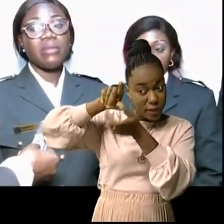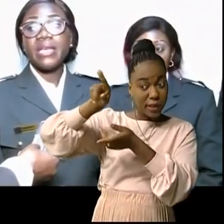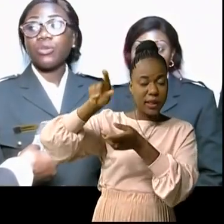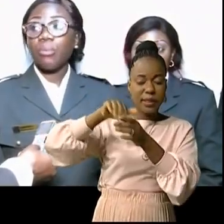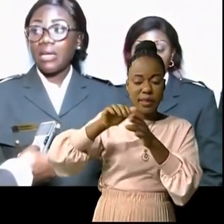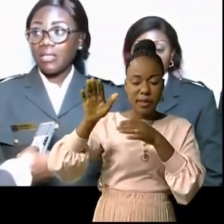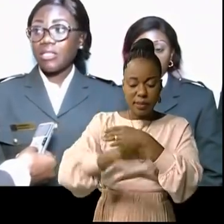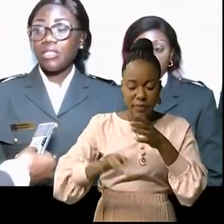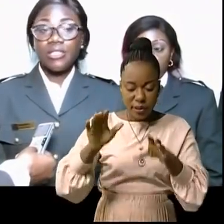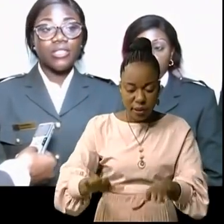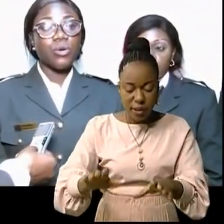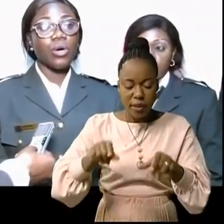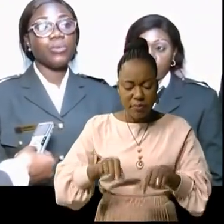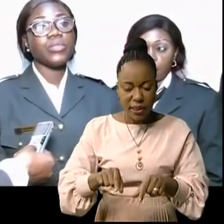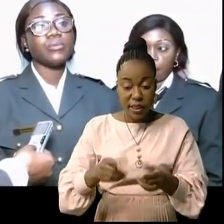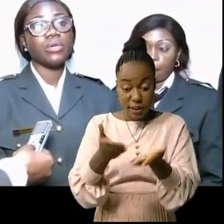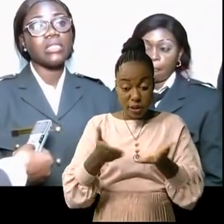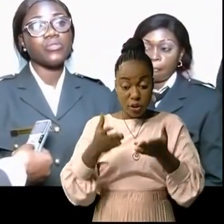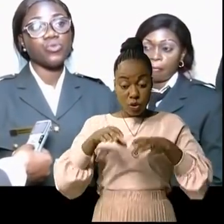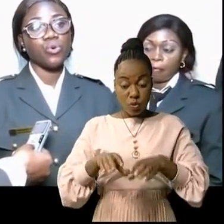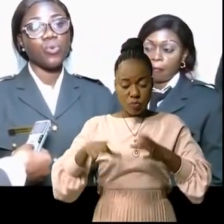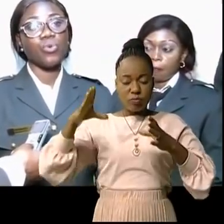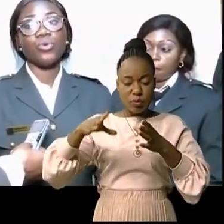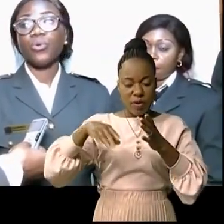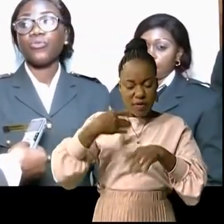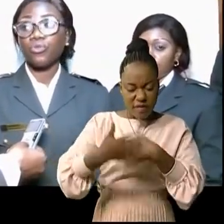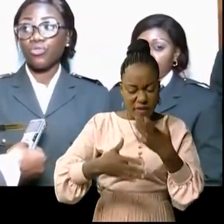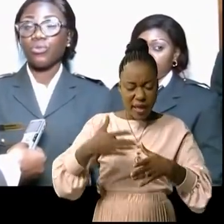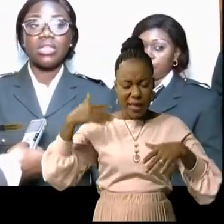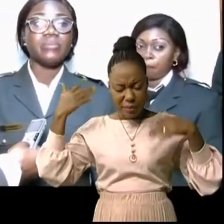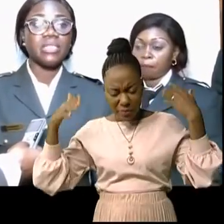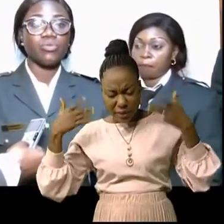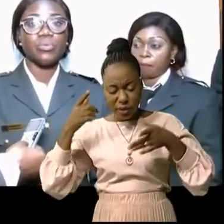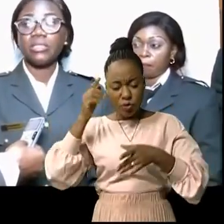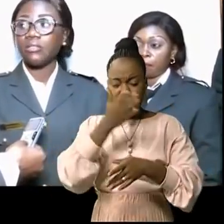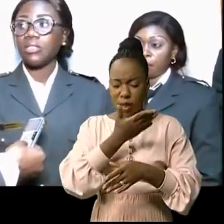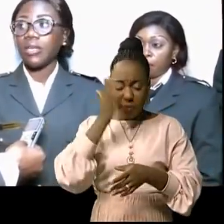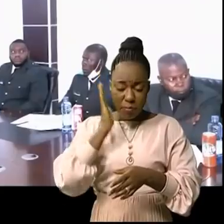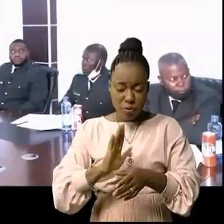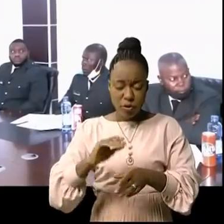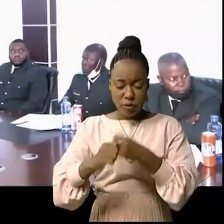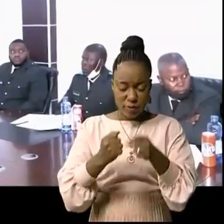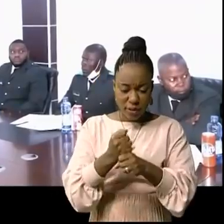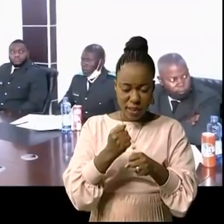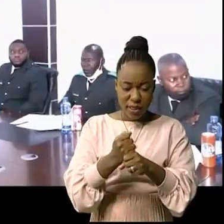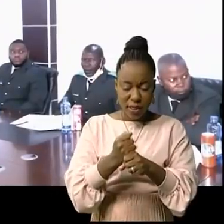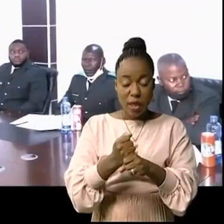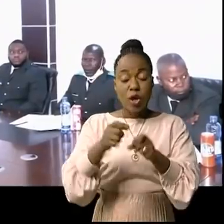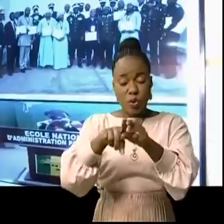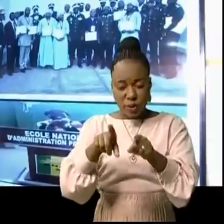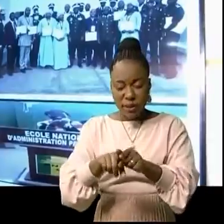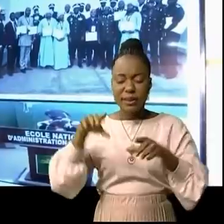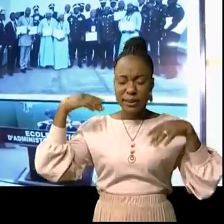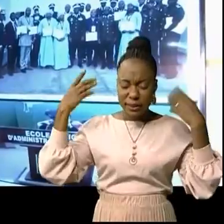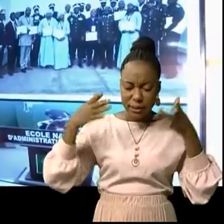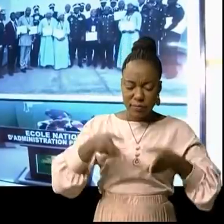pouvoir les mettre en pratique ici en République démocratique du Congo pour le bon fonctionnement de l'administration pénitentiaire. Un stage rendu possible